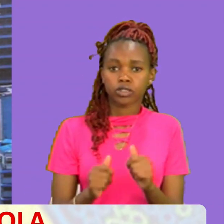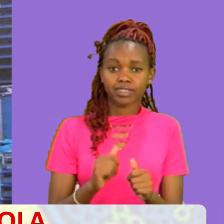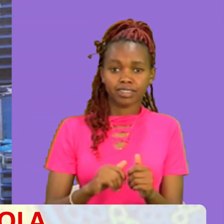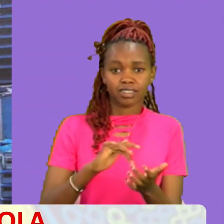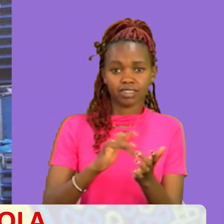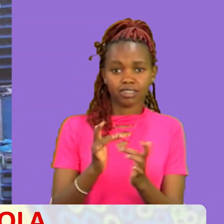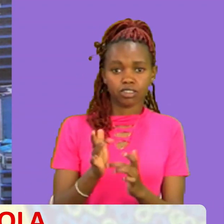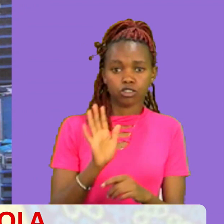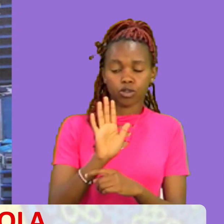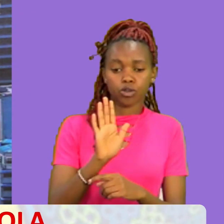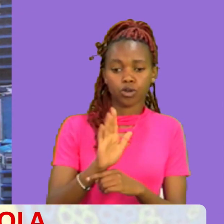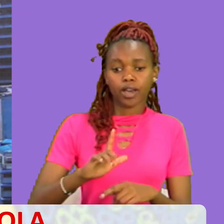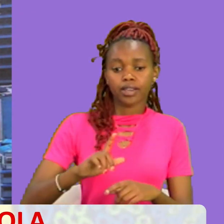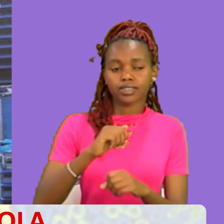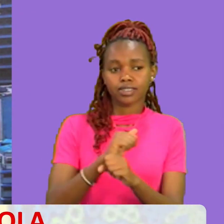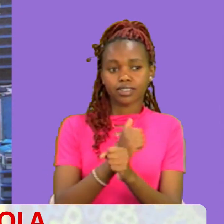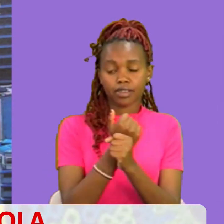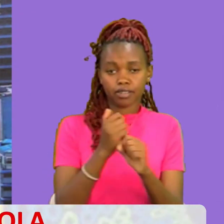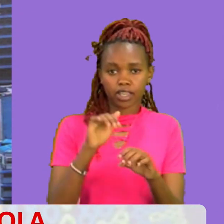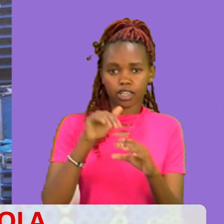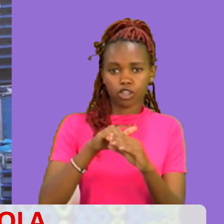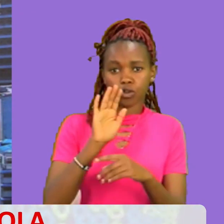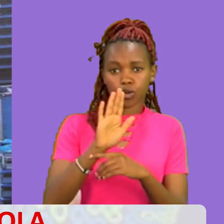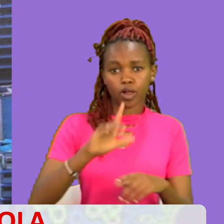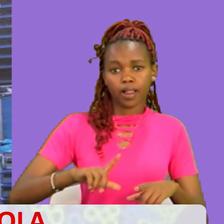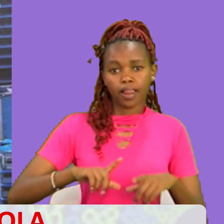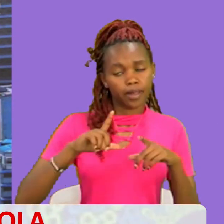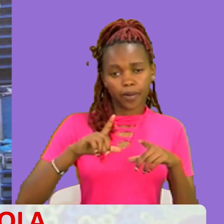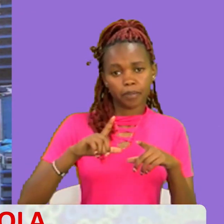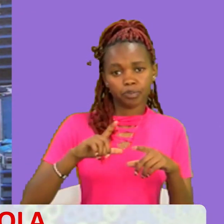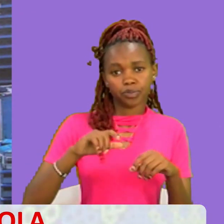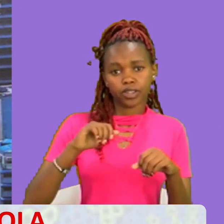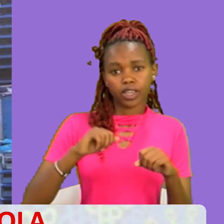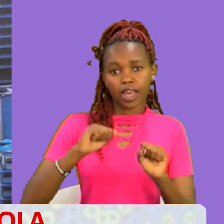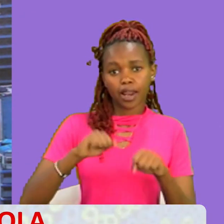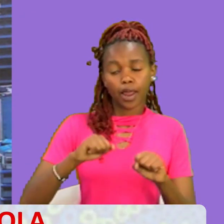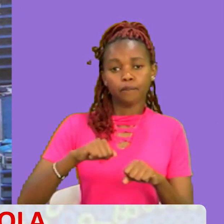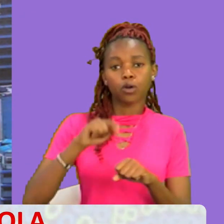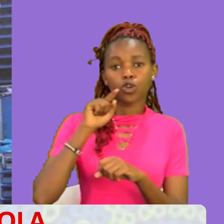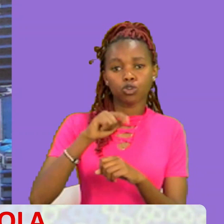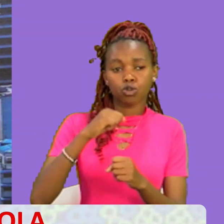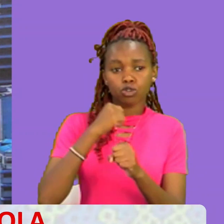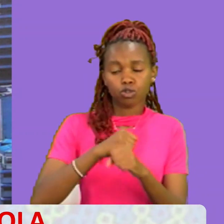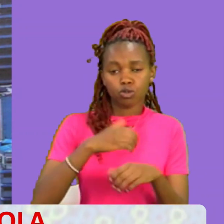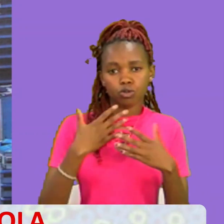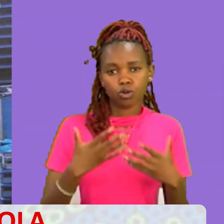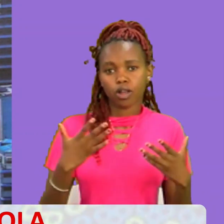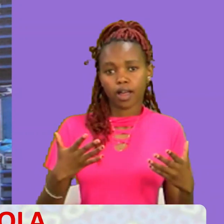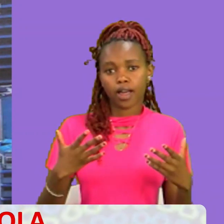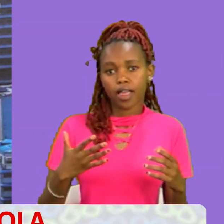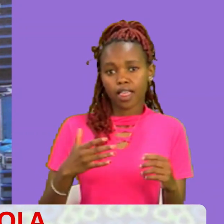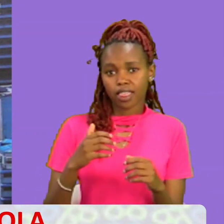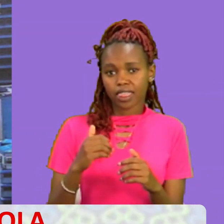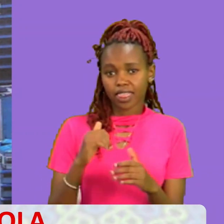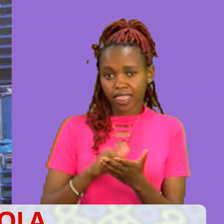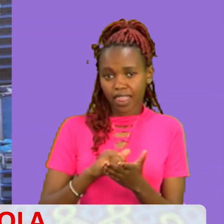kristo Ndiye anaye kufanya Uweze kufanya Vitu ambazo Zina furaisha